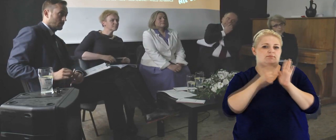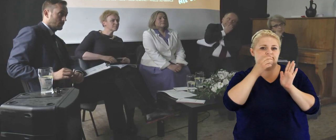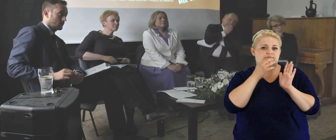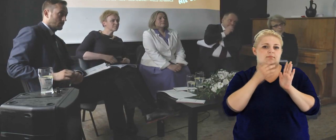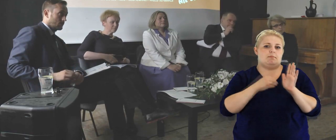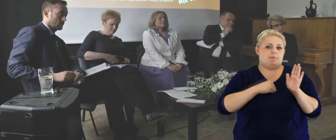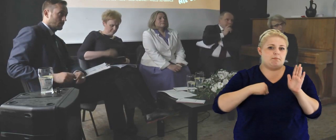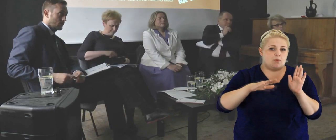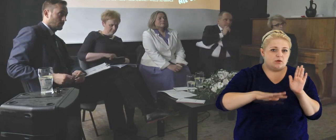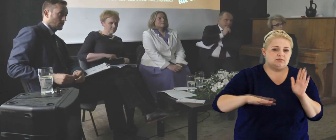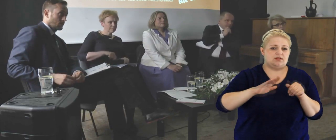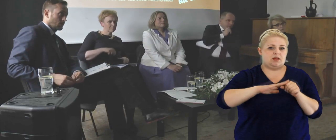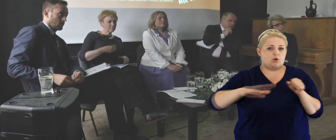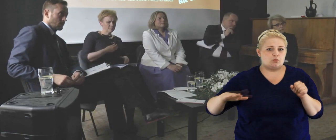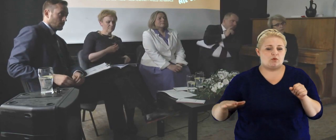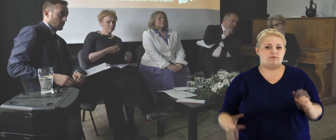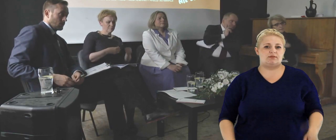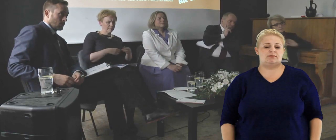do,